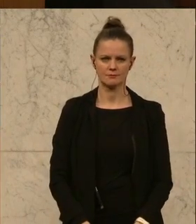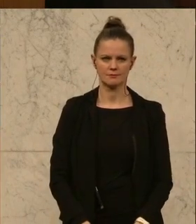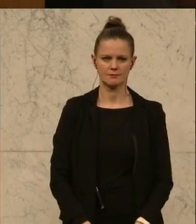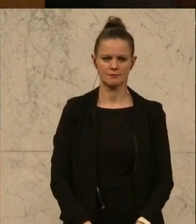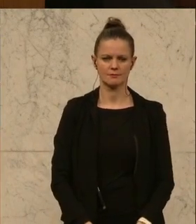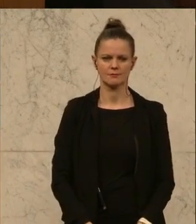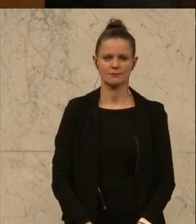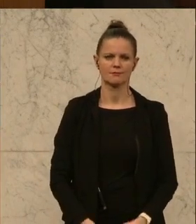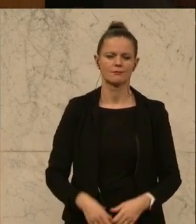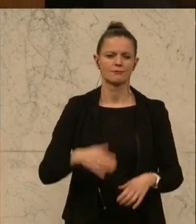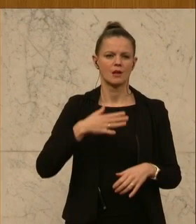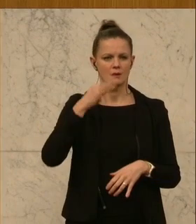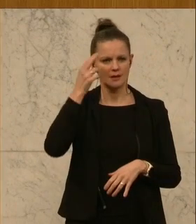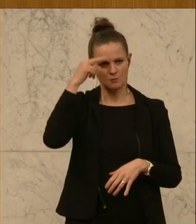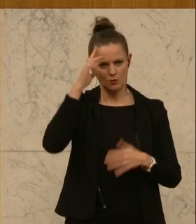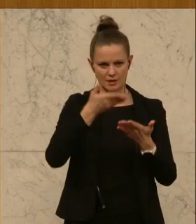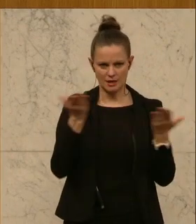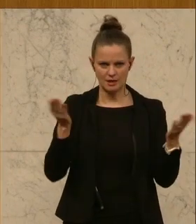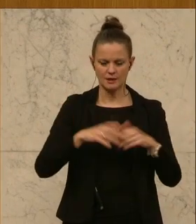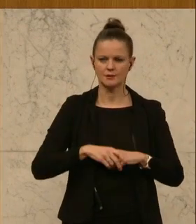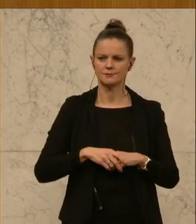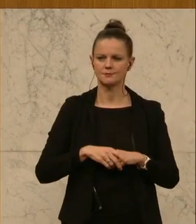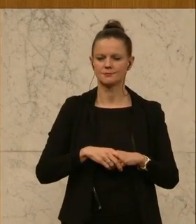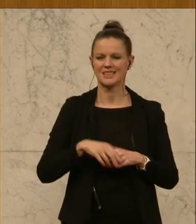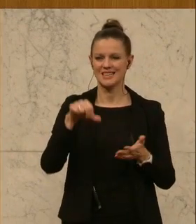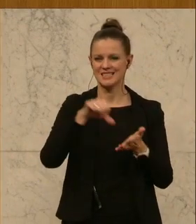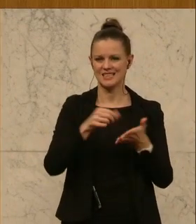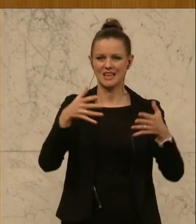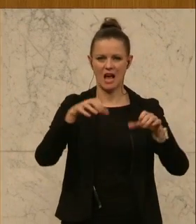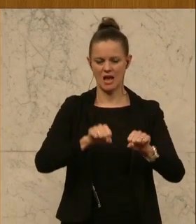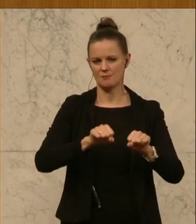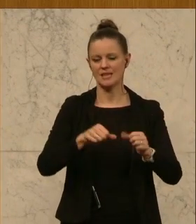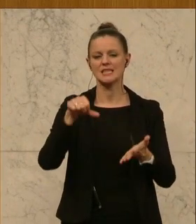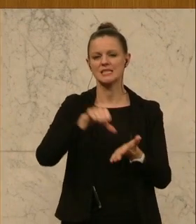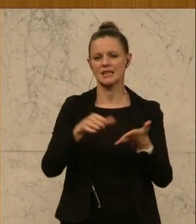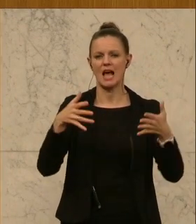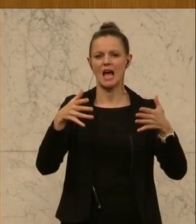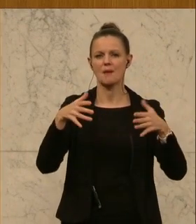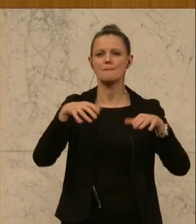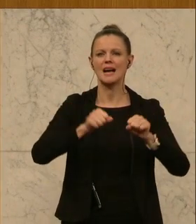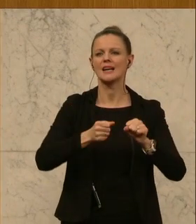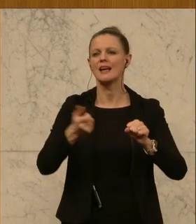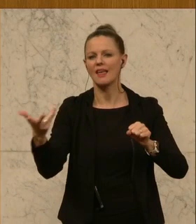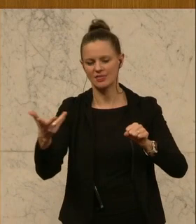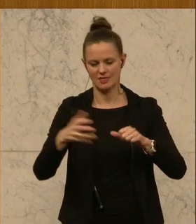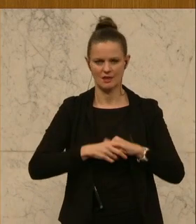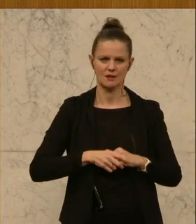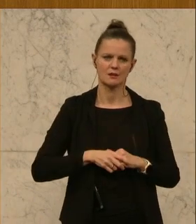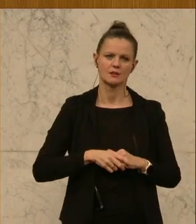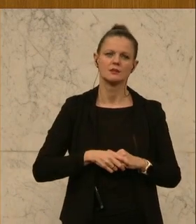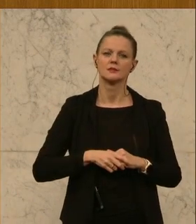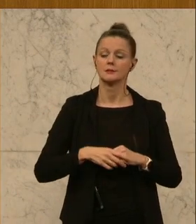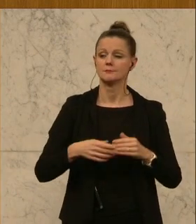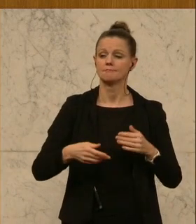Meine Damen und Herren, die Zentralbanken haben in den